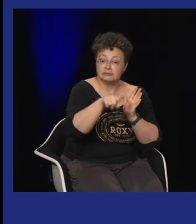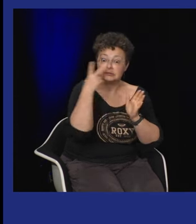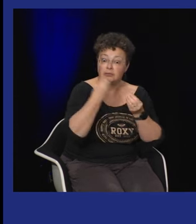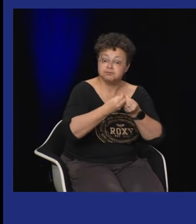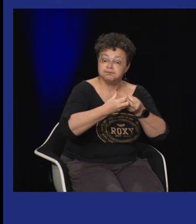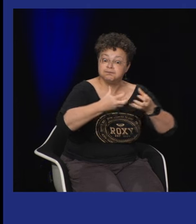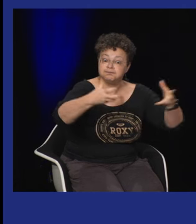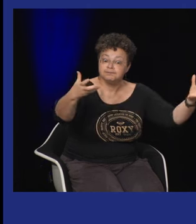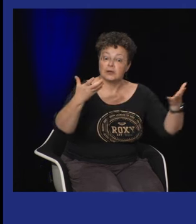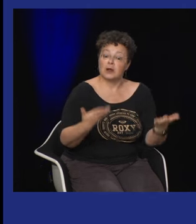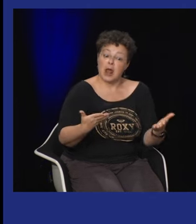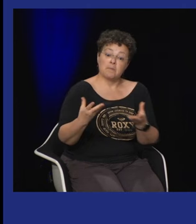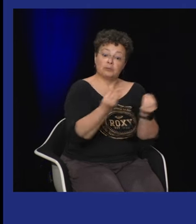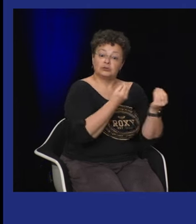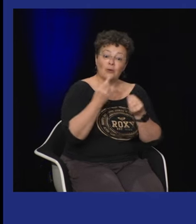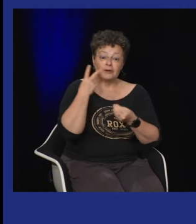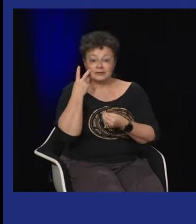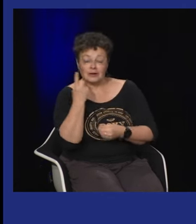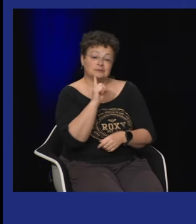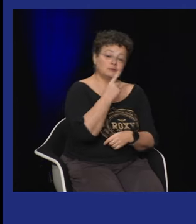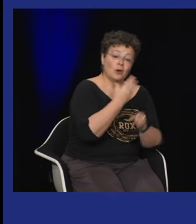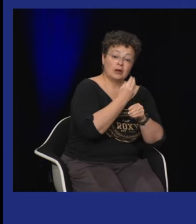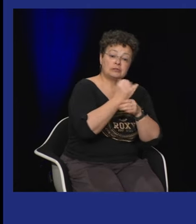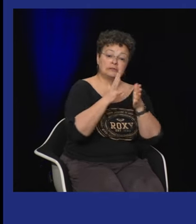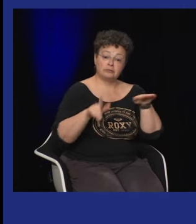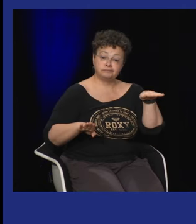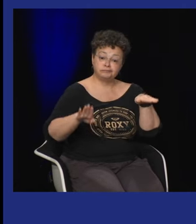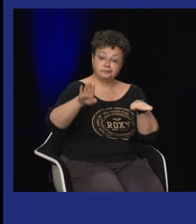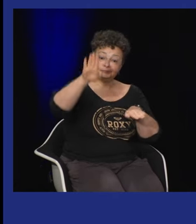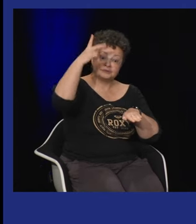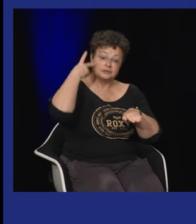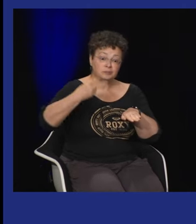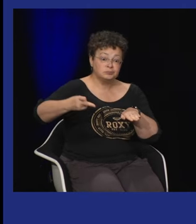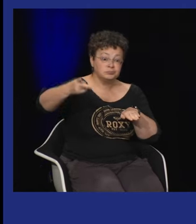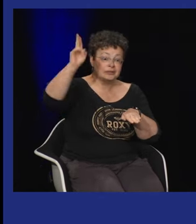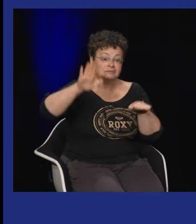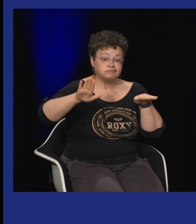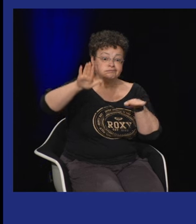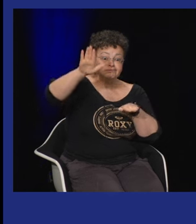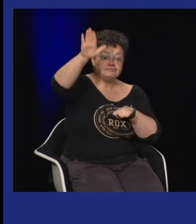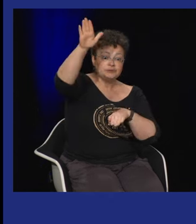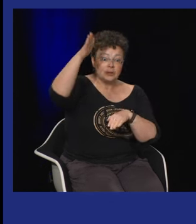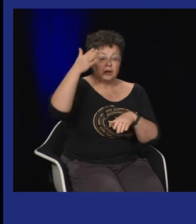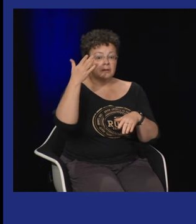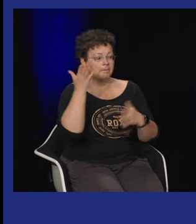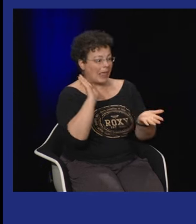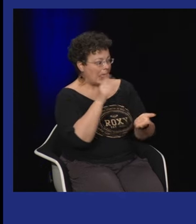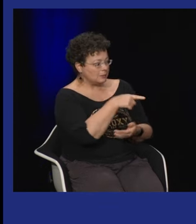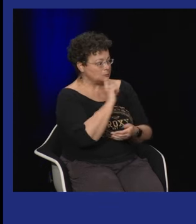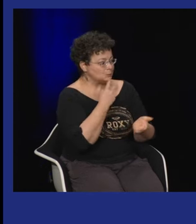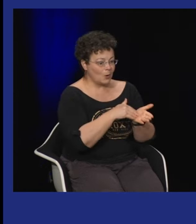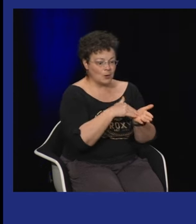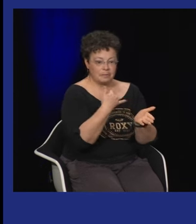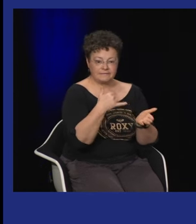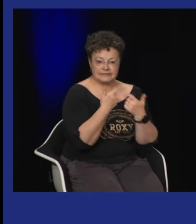eu un avantage parce qu'il y eu de plus en plus d'inscriptions dans des cours de langue des signes alors aujourd'hui il y de plus en plus de personnes entendantes